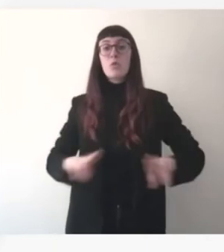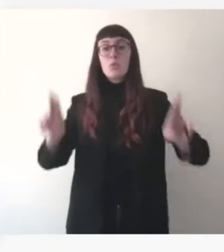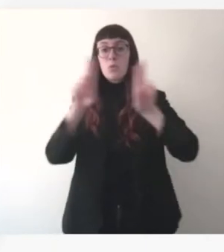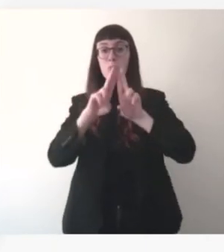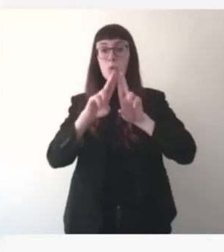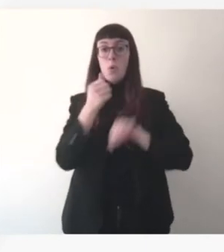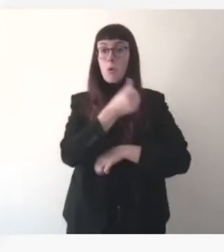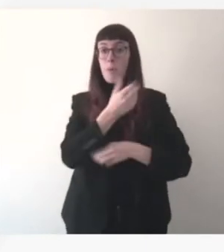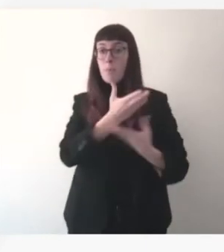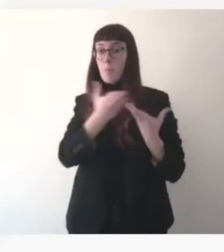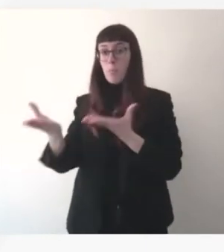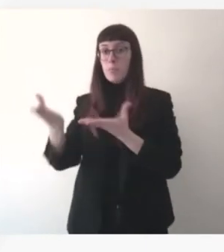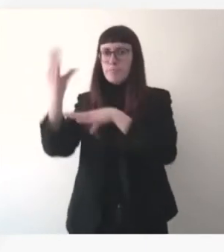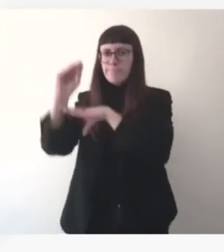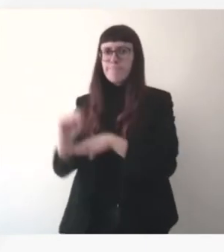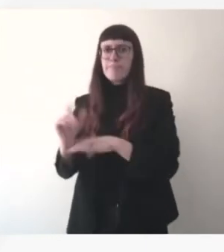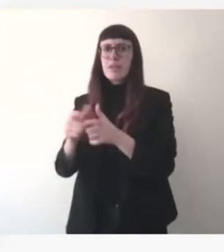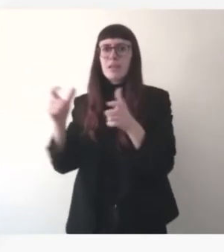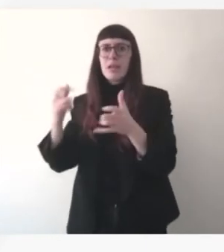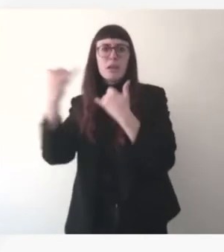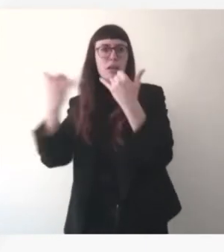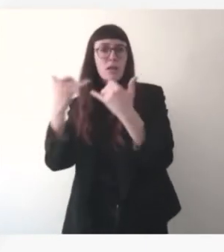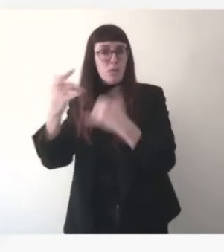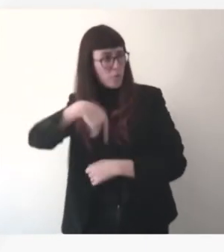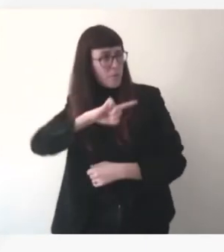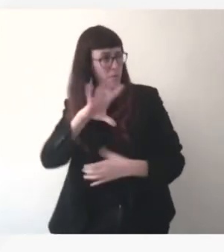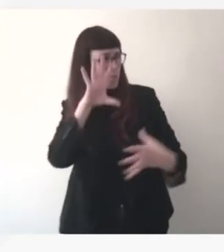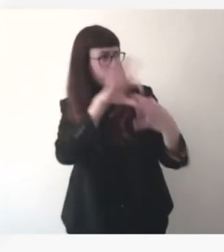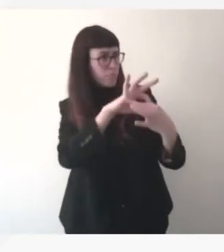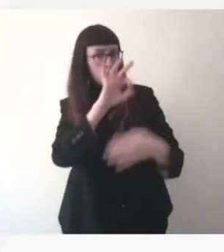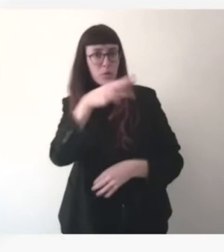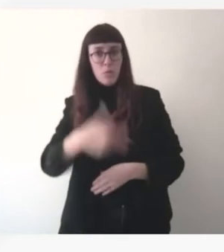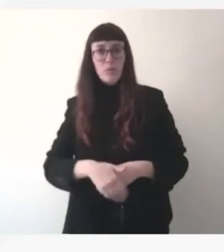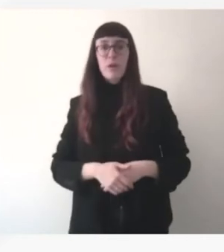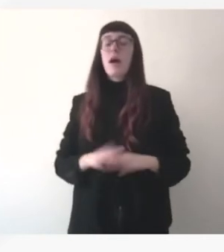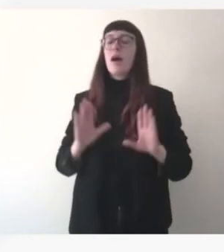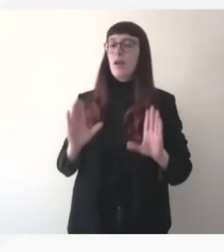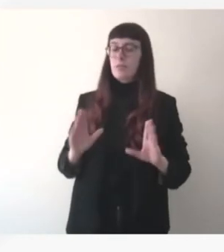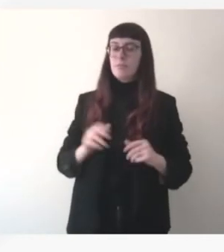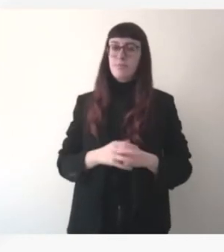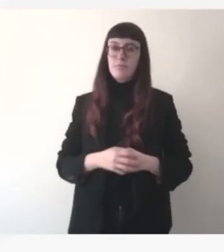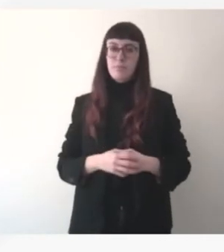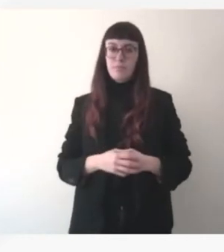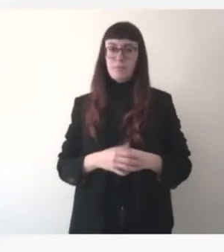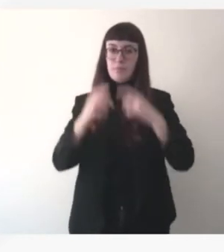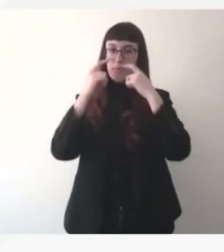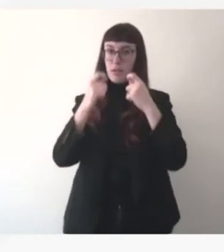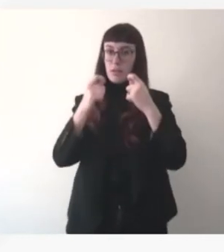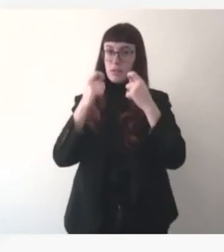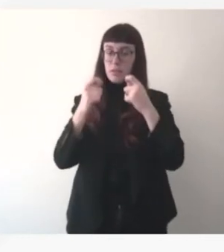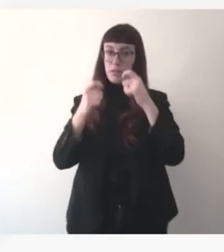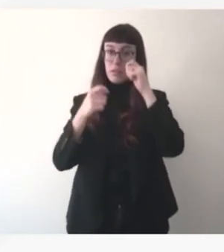il faut être très humble en la matière. Je pense qu'aucun pays dans le monde n'est capable d'assurer